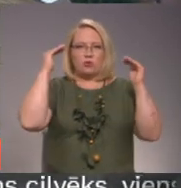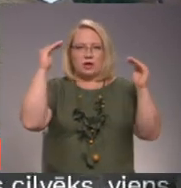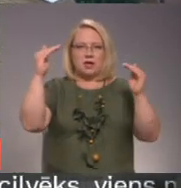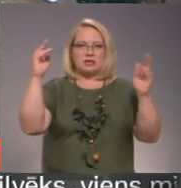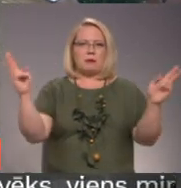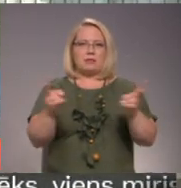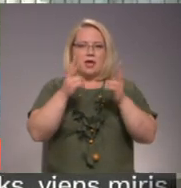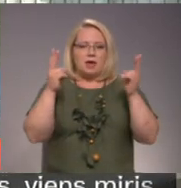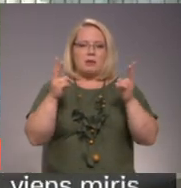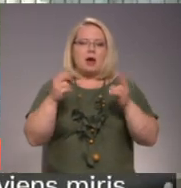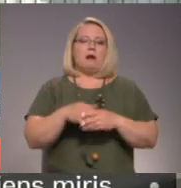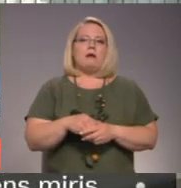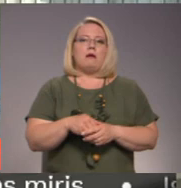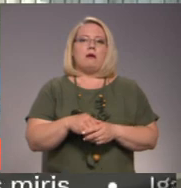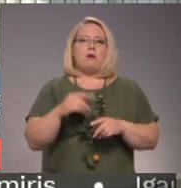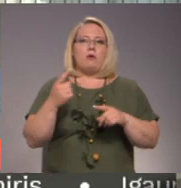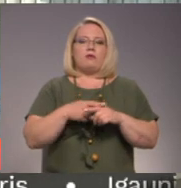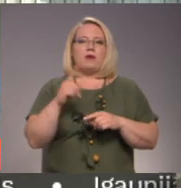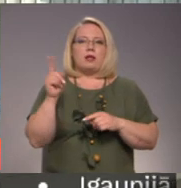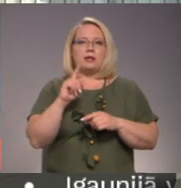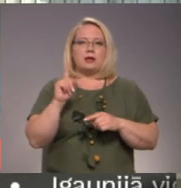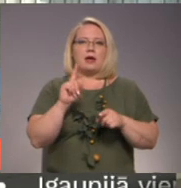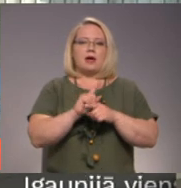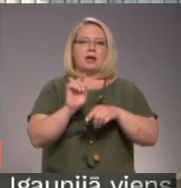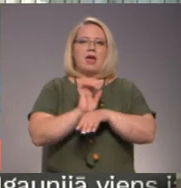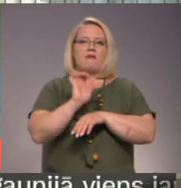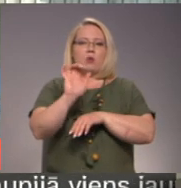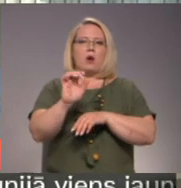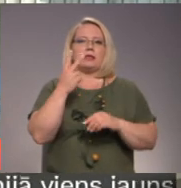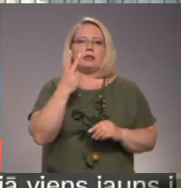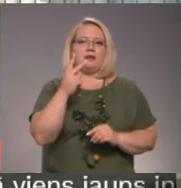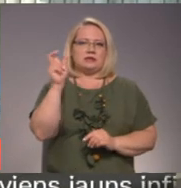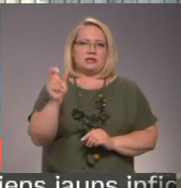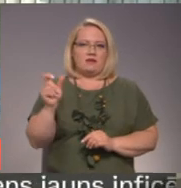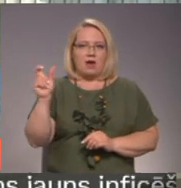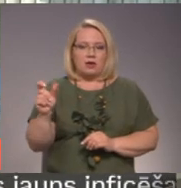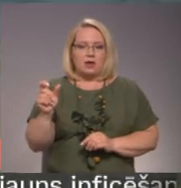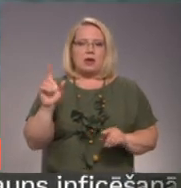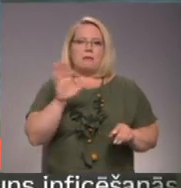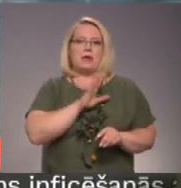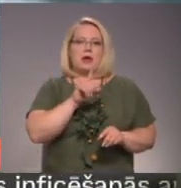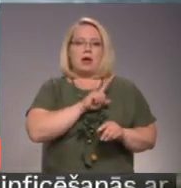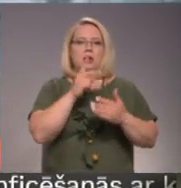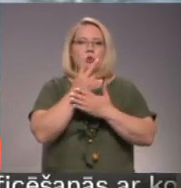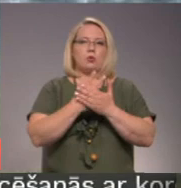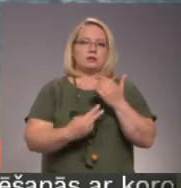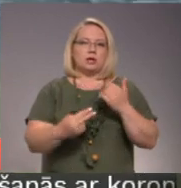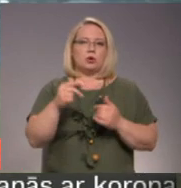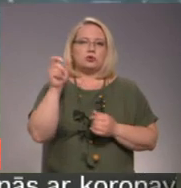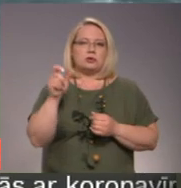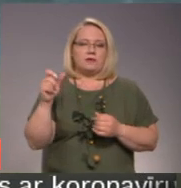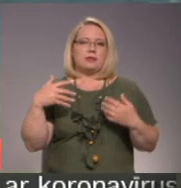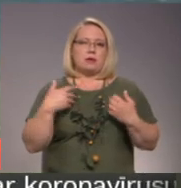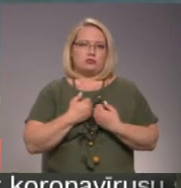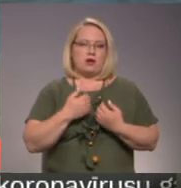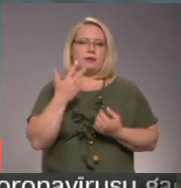124 metri platībā. Un pirmsvēku dīrašanas evokojies divi cilvēki. Bija arī noslikuši cilvēki, diemžēl mums